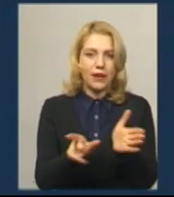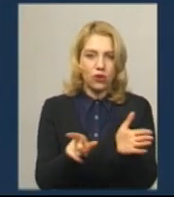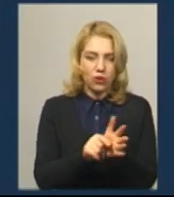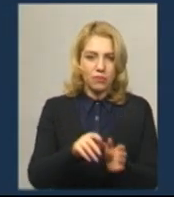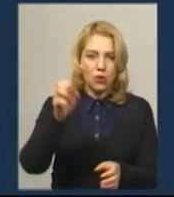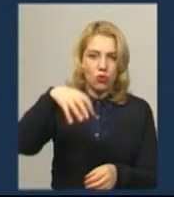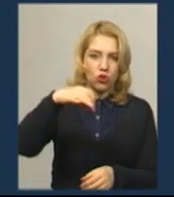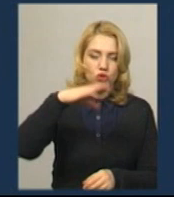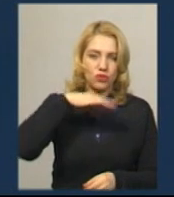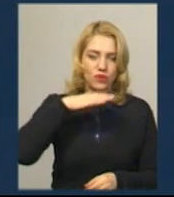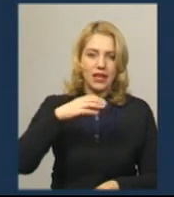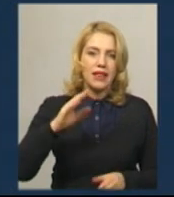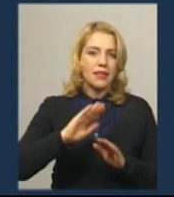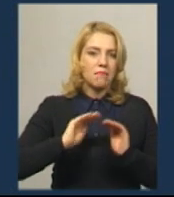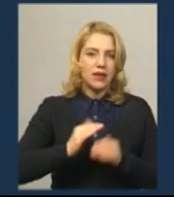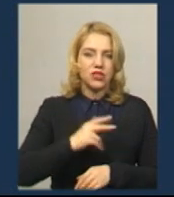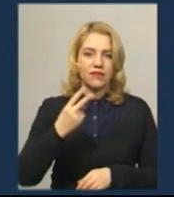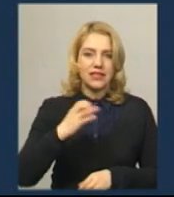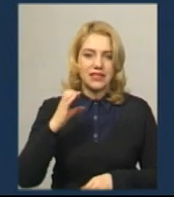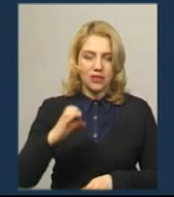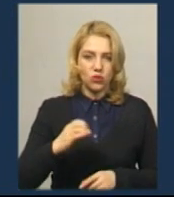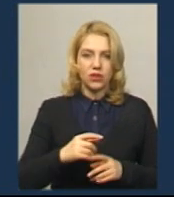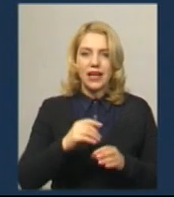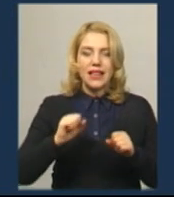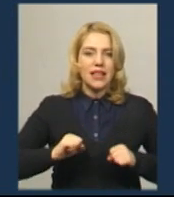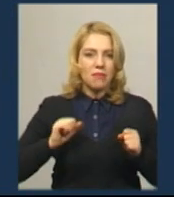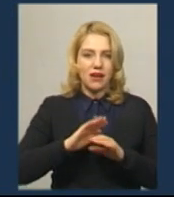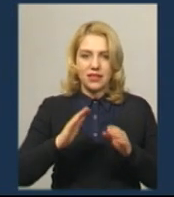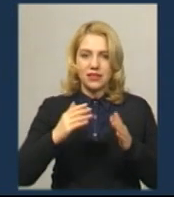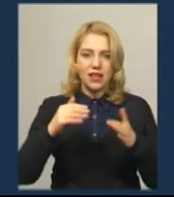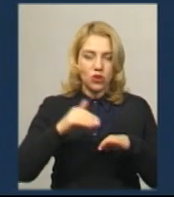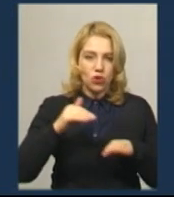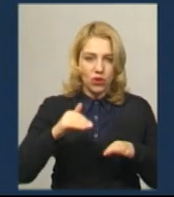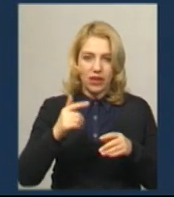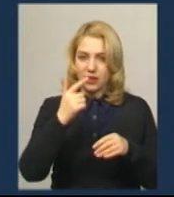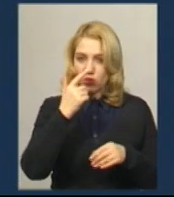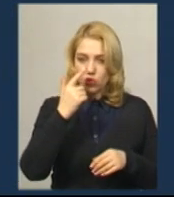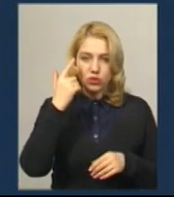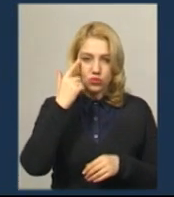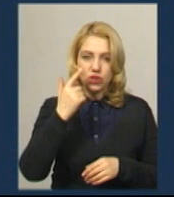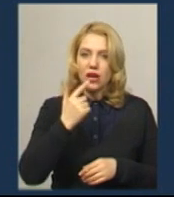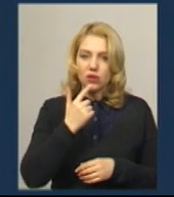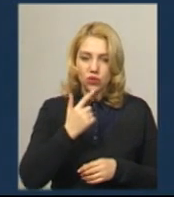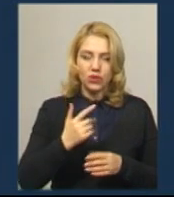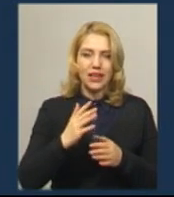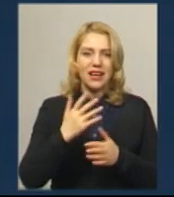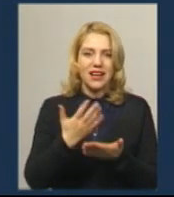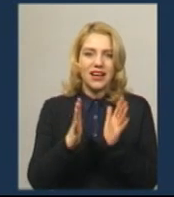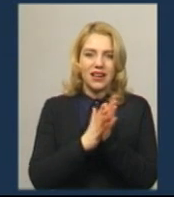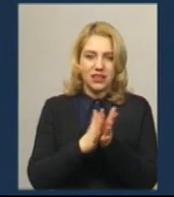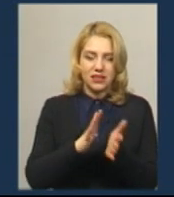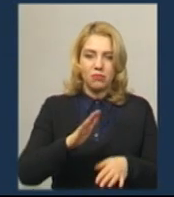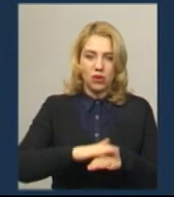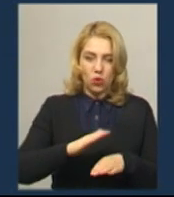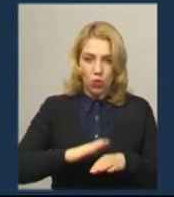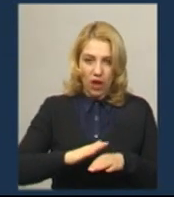менше 20 секунд. Намагайтеся не торкатись очей, носа і рота не митими руками. Якщо мило і вода недоступні, використовуйте